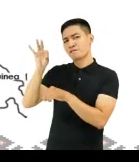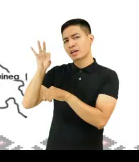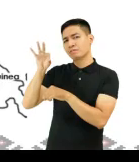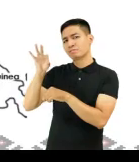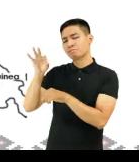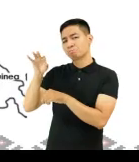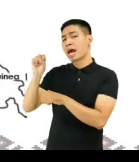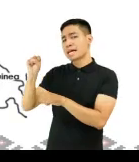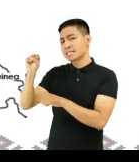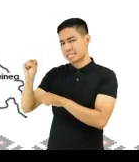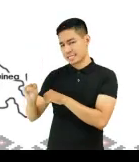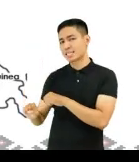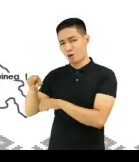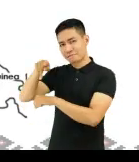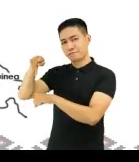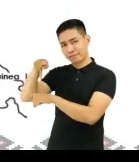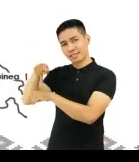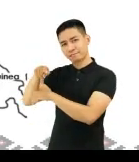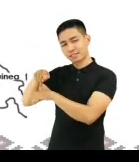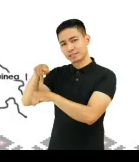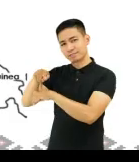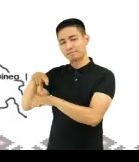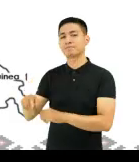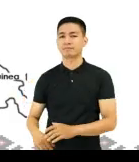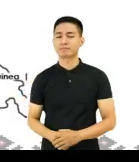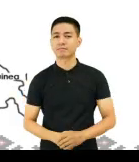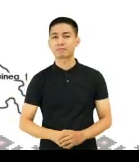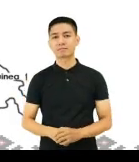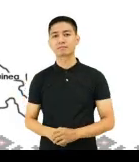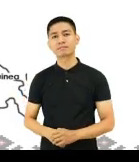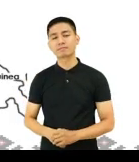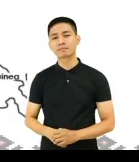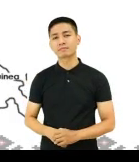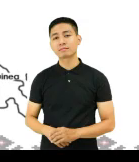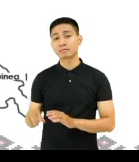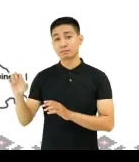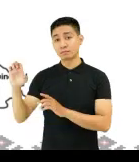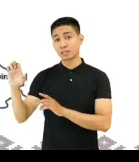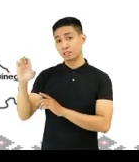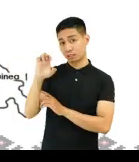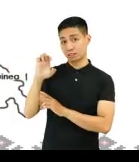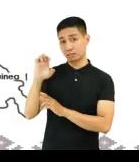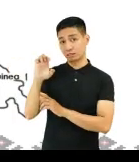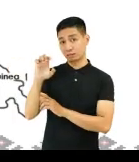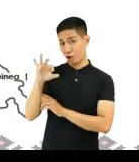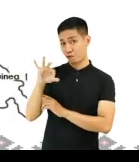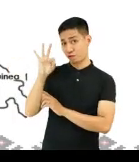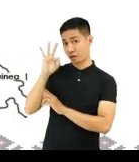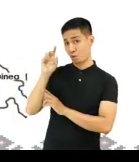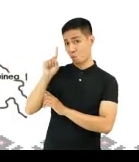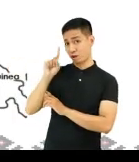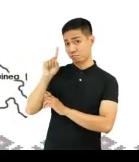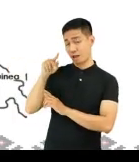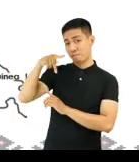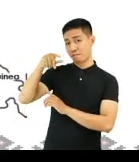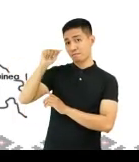matatagpuan sa timog na bahagi ng ating bansa. Sa gawing silangan naman, matatagpuan